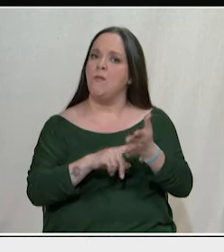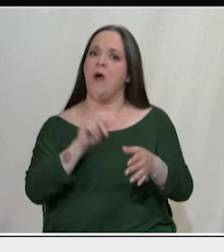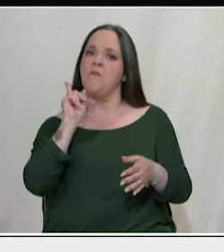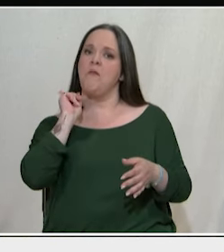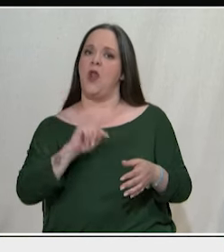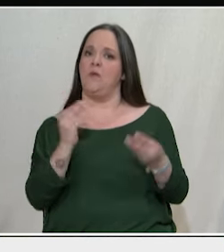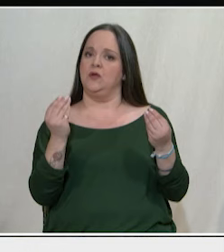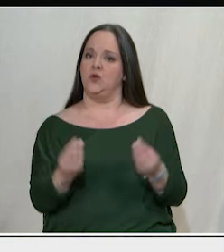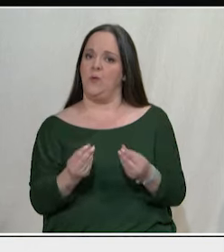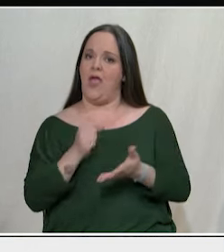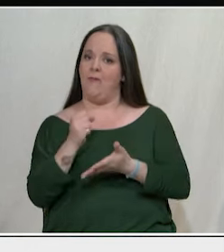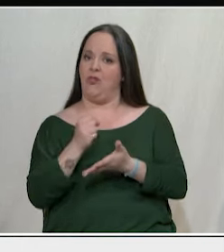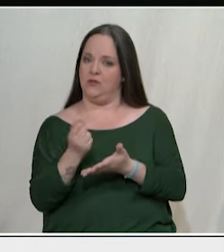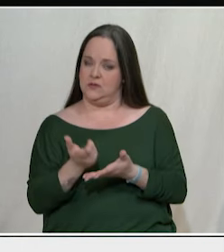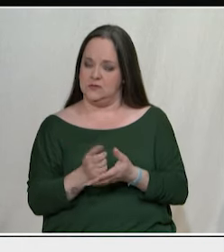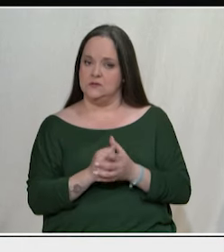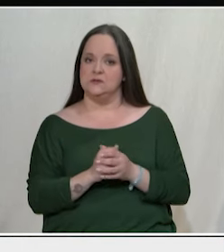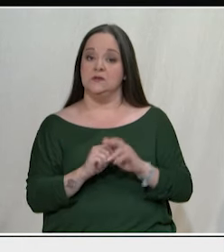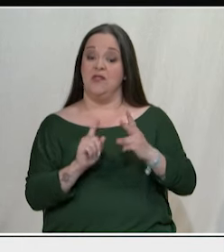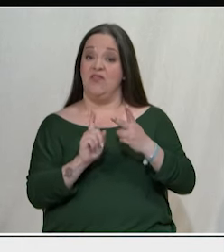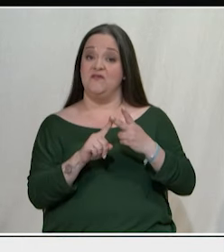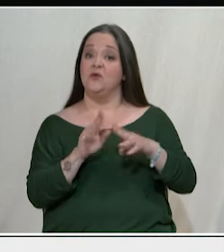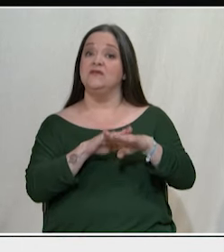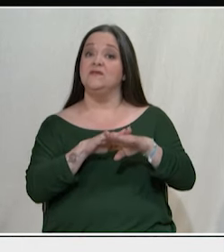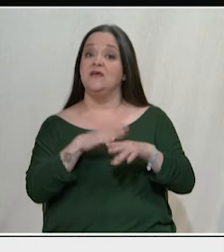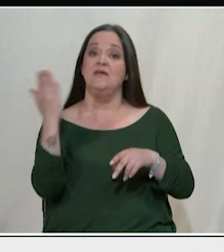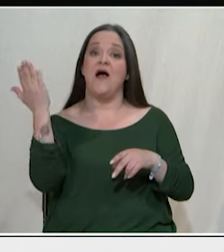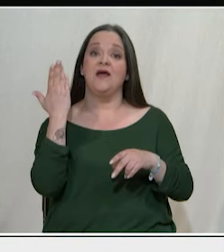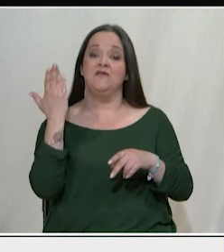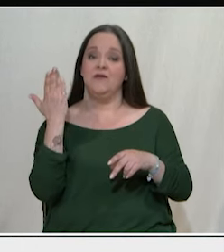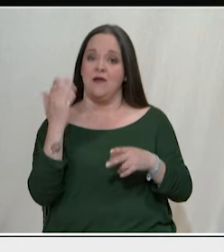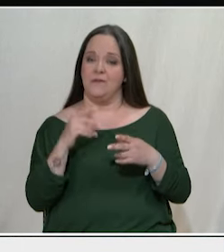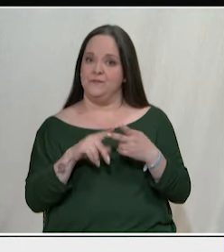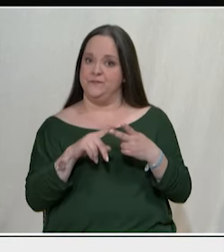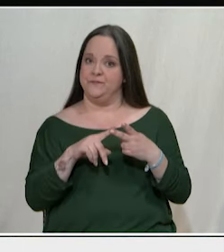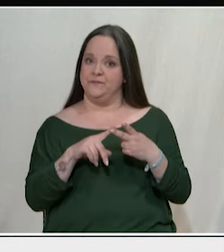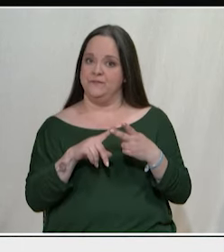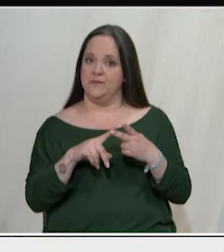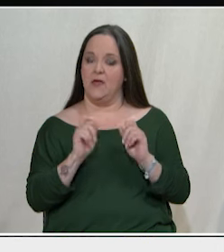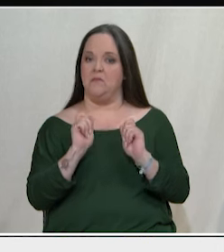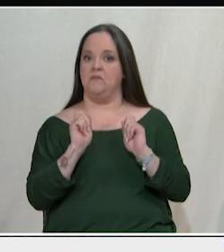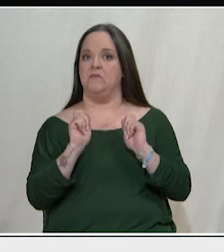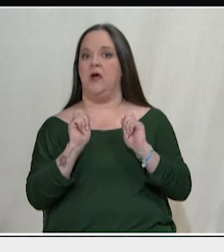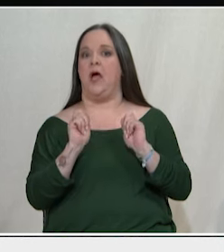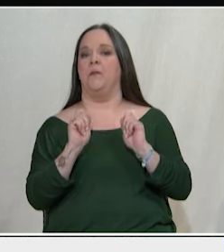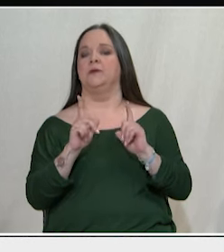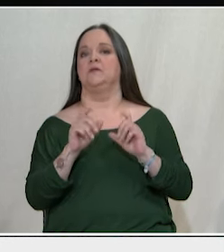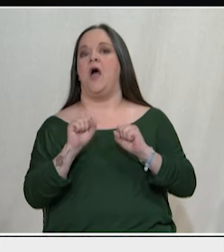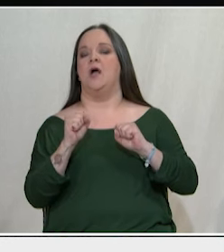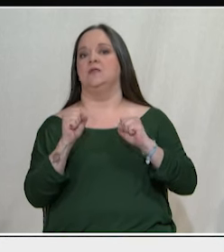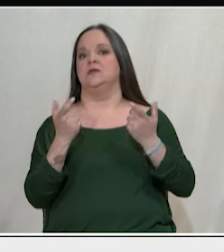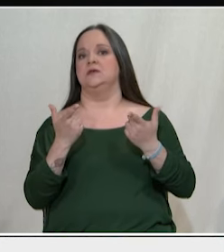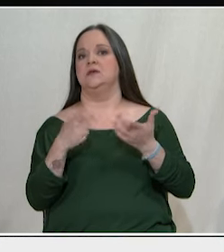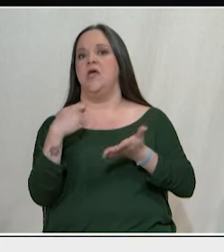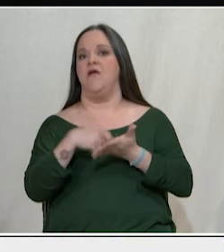επιδοτήσεις. Η δεύτερη λοιπόν αιτία της ακρίβειας είναι η τρομακτική και αντιδραστική φορολογία